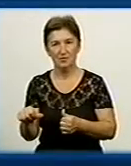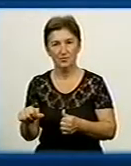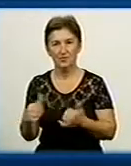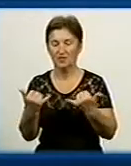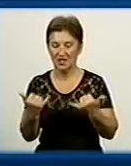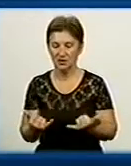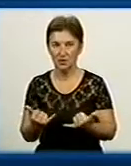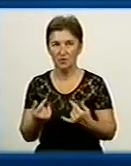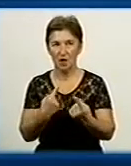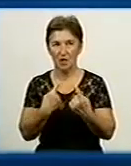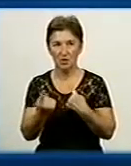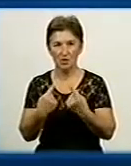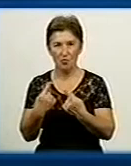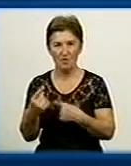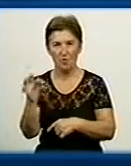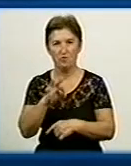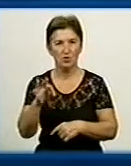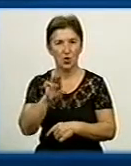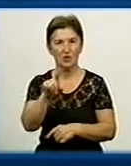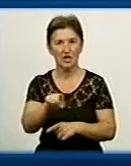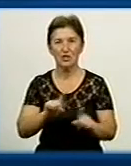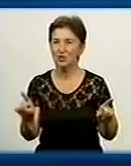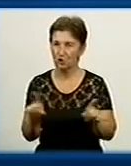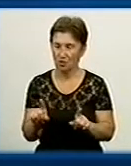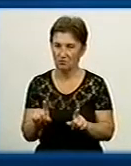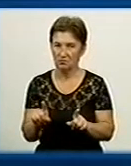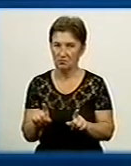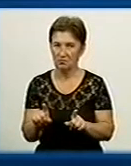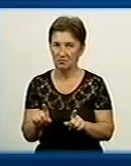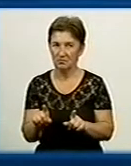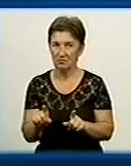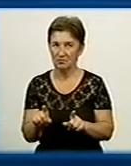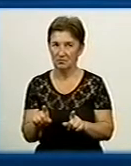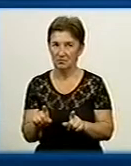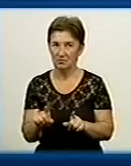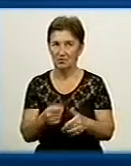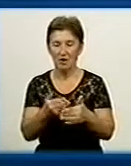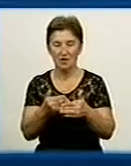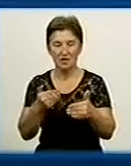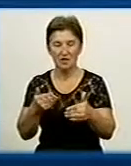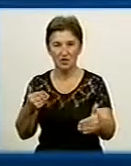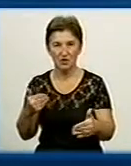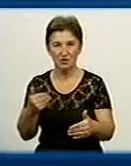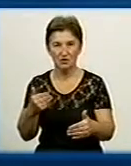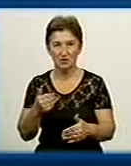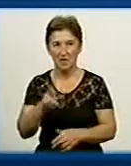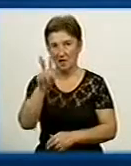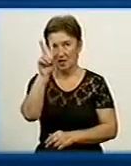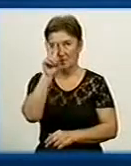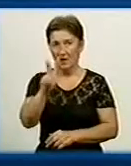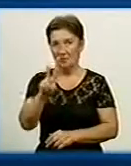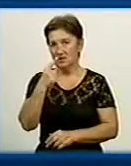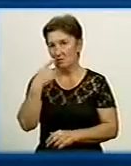Сьогодні мова йде про те, що раніше, тобто два місяці тому,